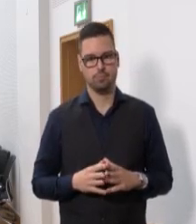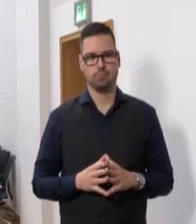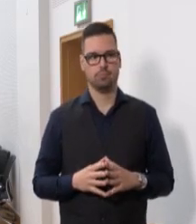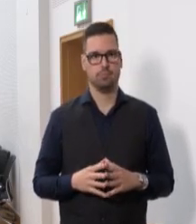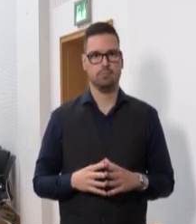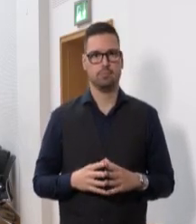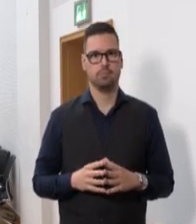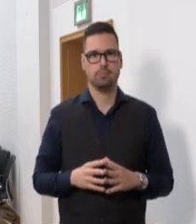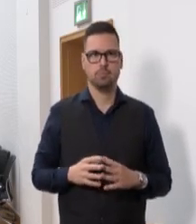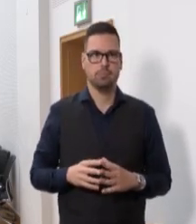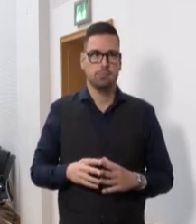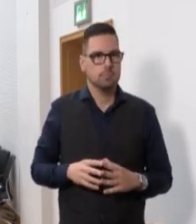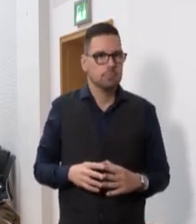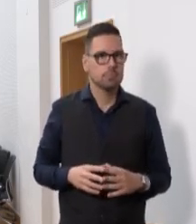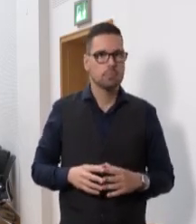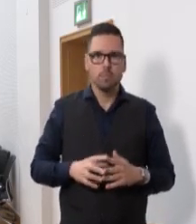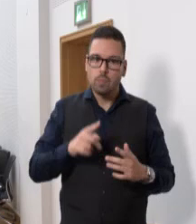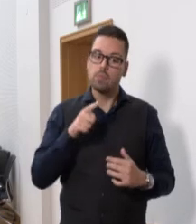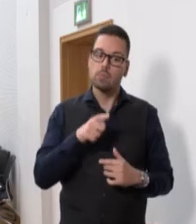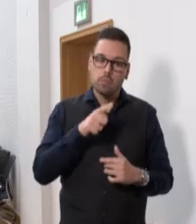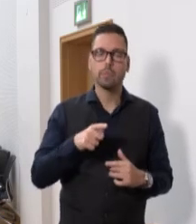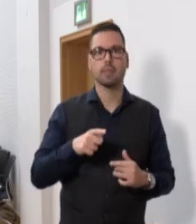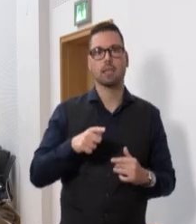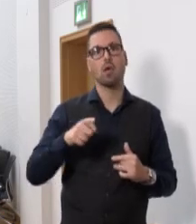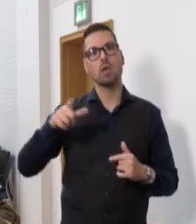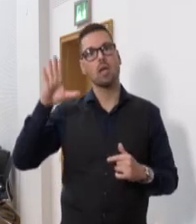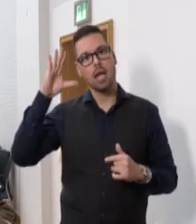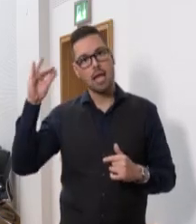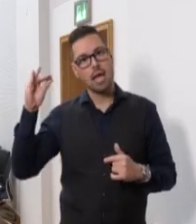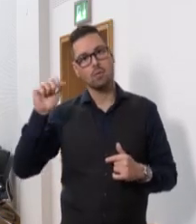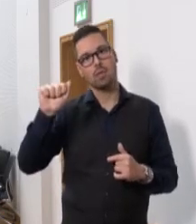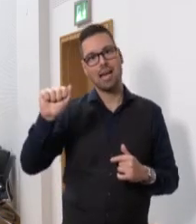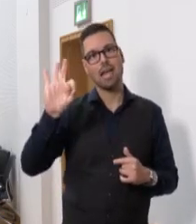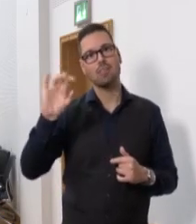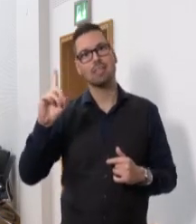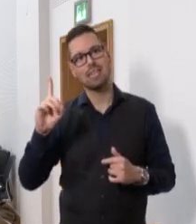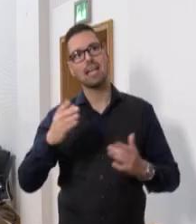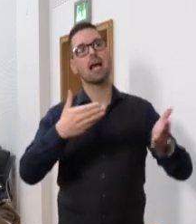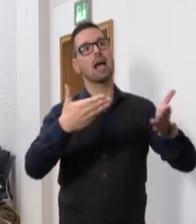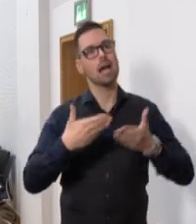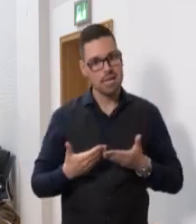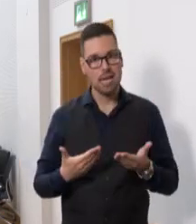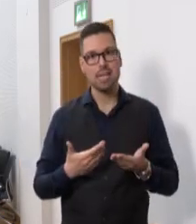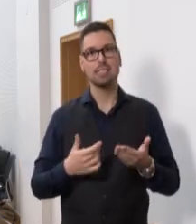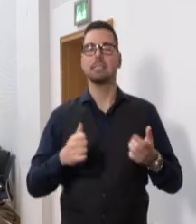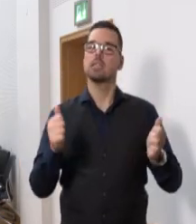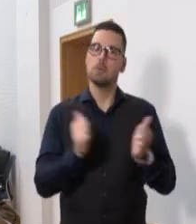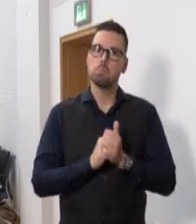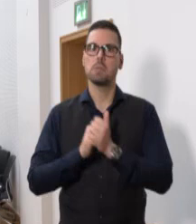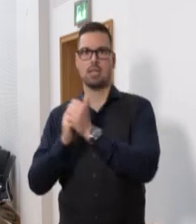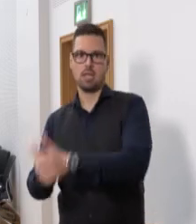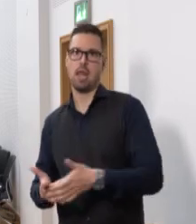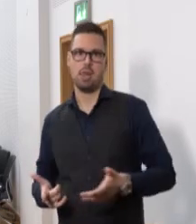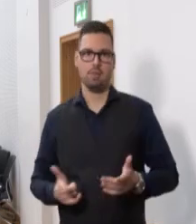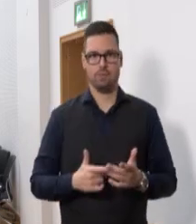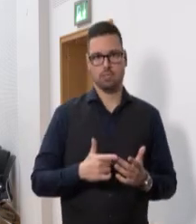In diesem Sinne möchte ich Sie, insbesondere die Herren von der AfD, noch einmal einladen, mitzuhelfen, dass alle Menschen im Saarland